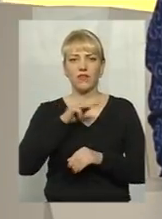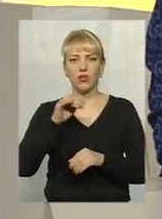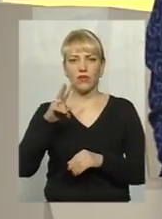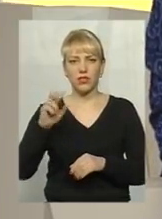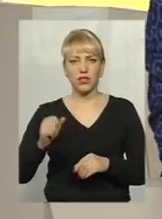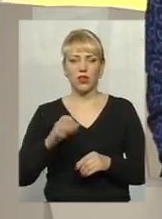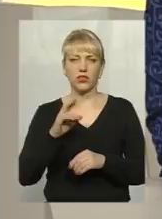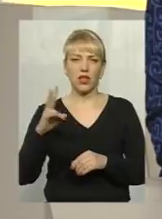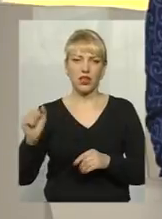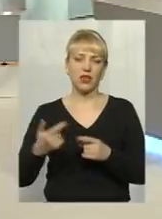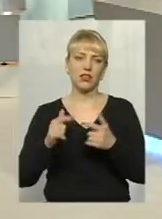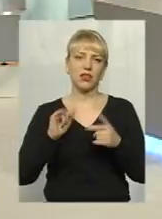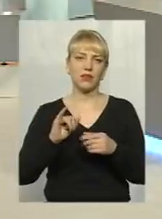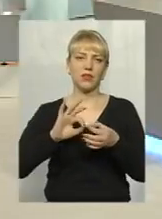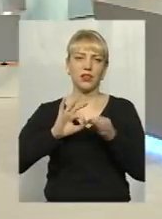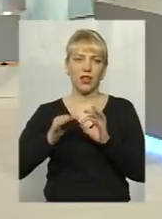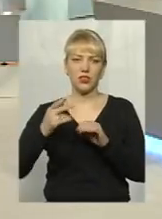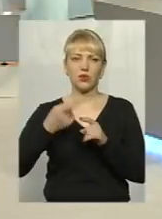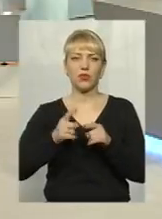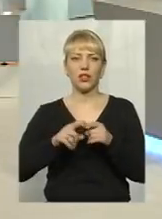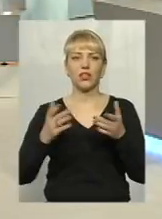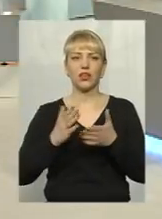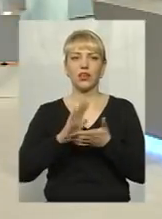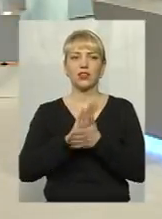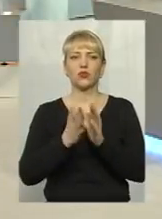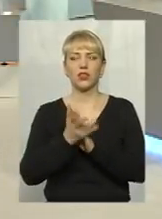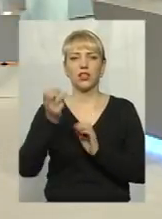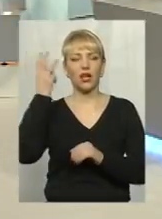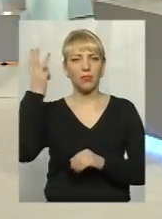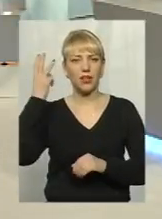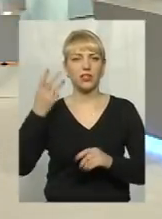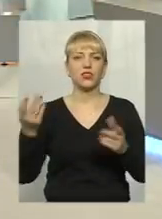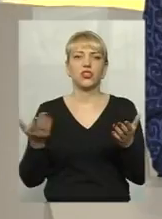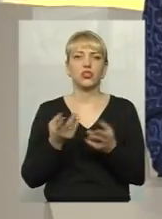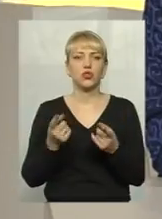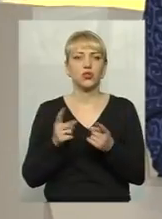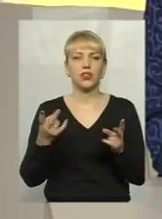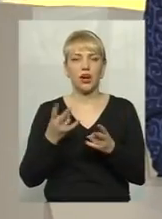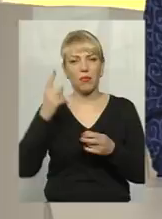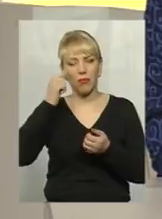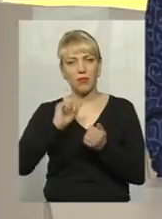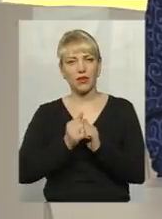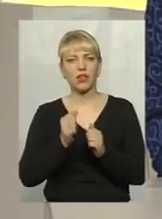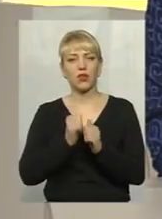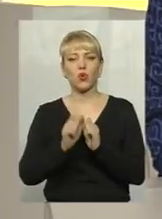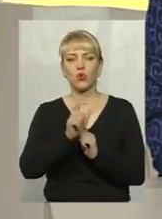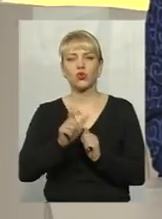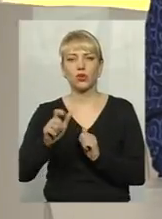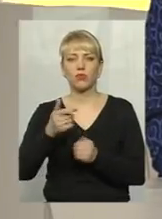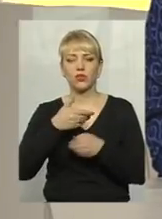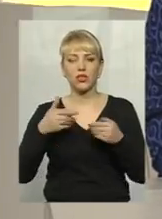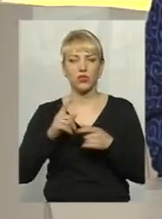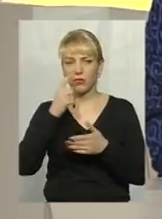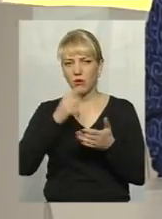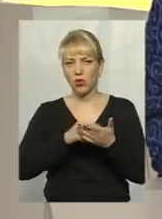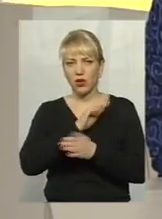І більш детальніше про те, яка ситуація на Хмельниччині, що варто пам'ятати кожному з нас, аби не потрапити в